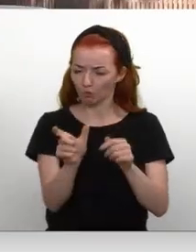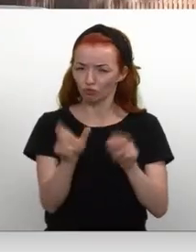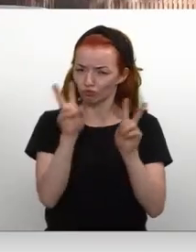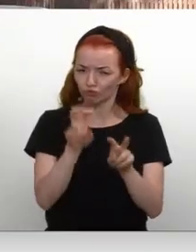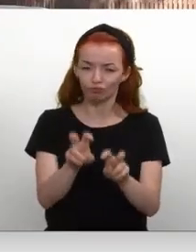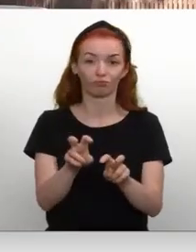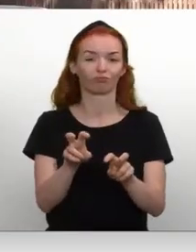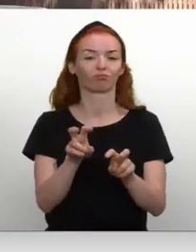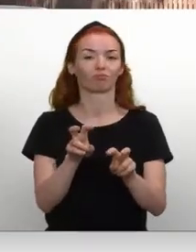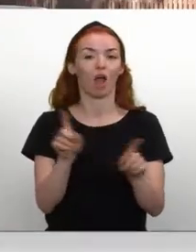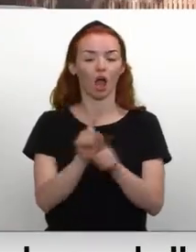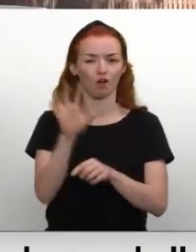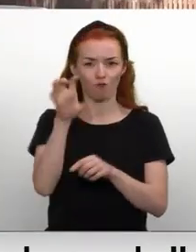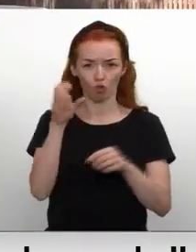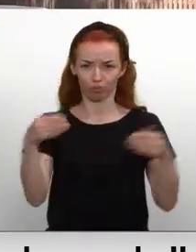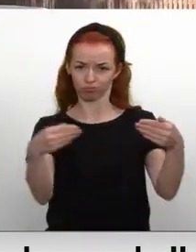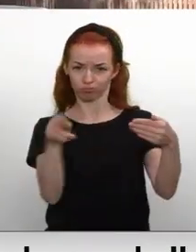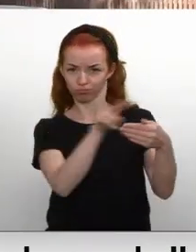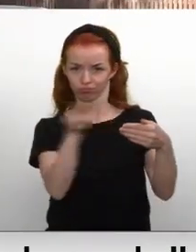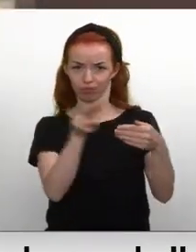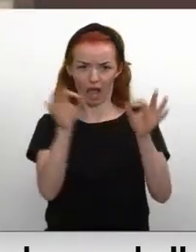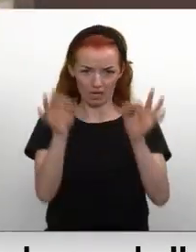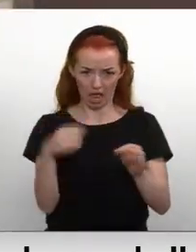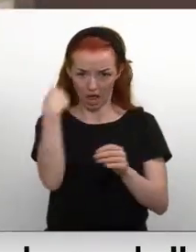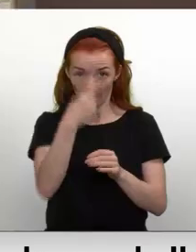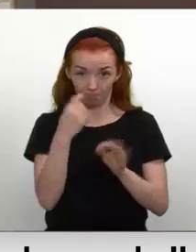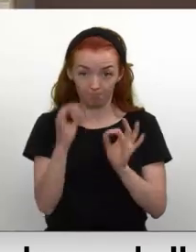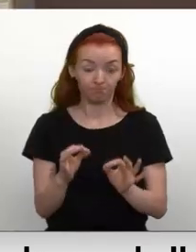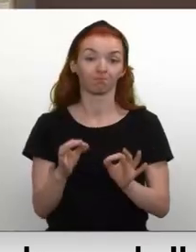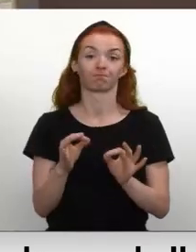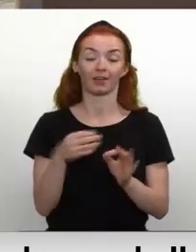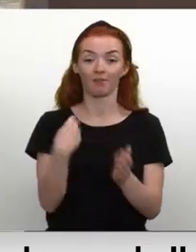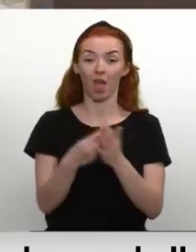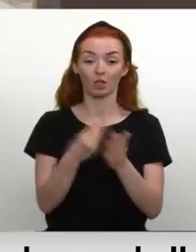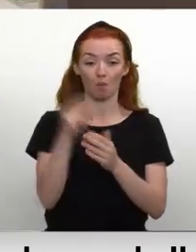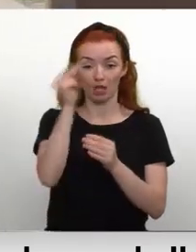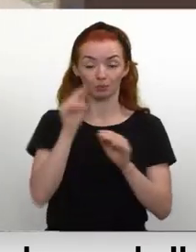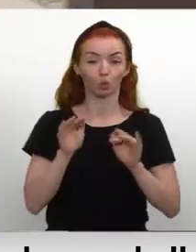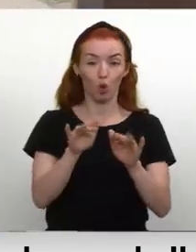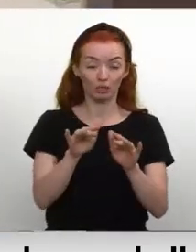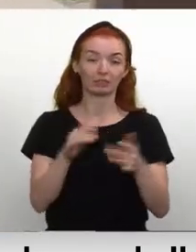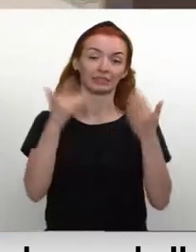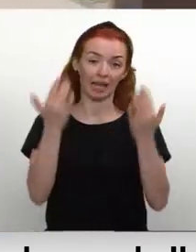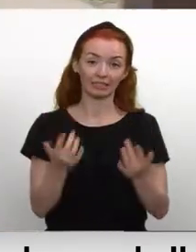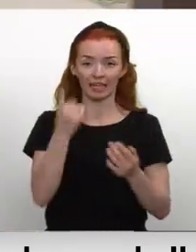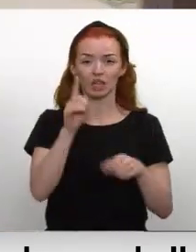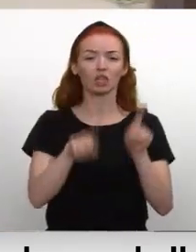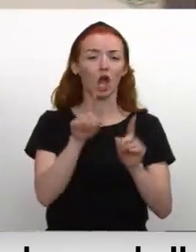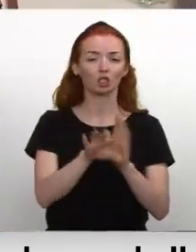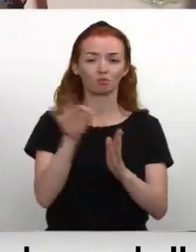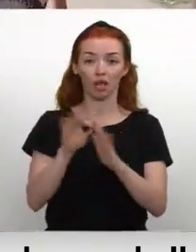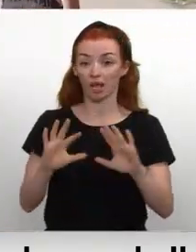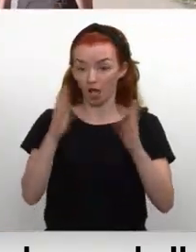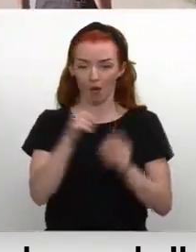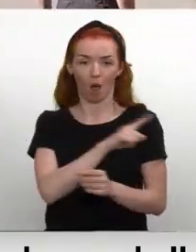gan fotoattēlu atbilstību rēlajai situācijai. Izvērtējot mācību noris, tiks sacināts, ka izņemot atsevišķus gadījums